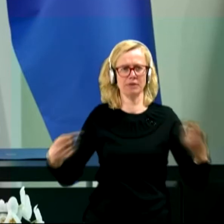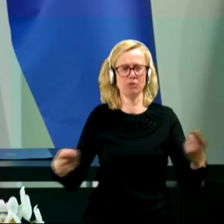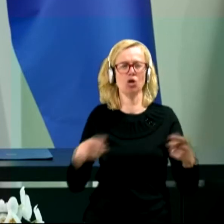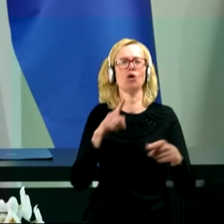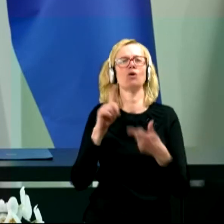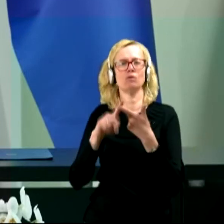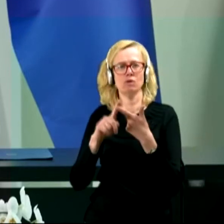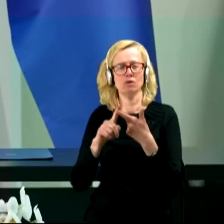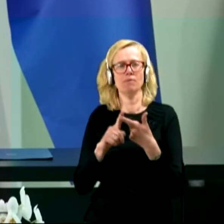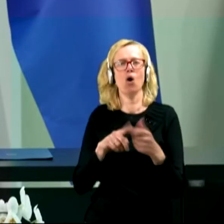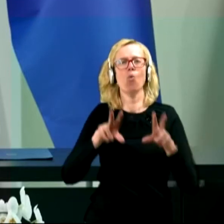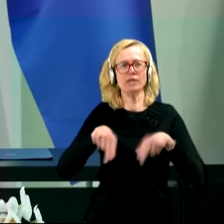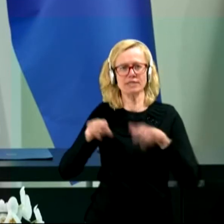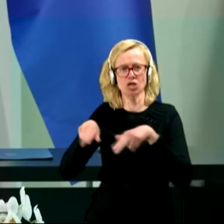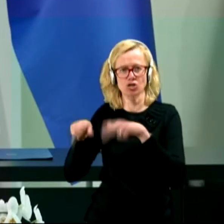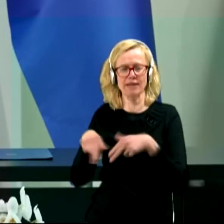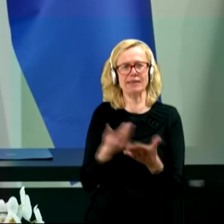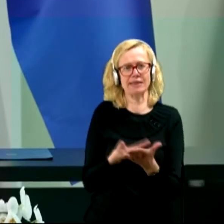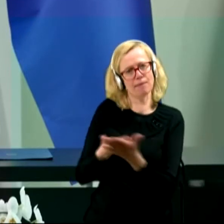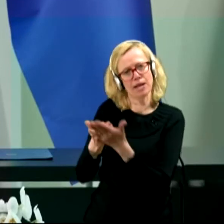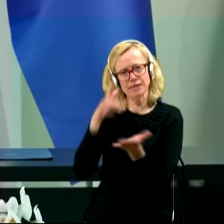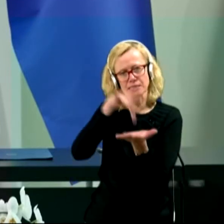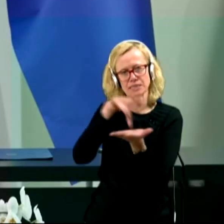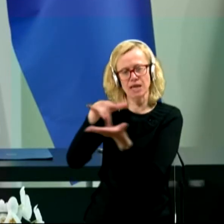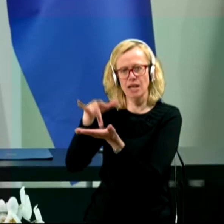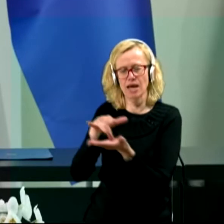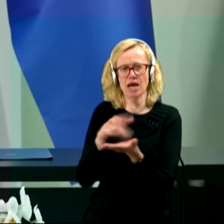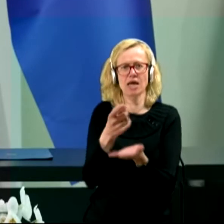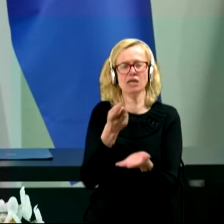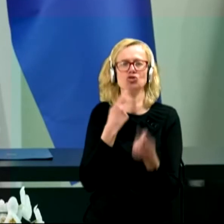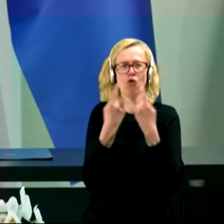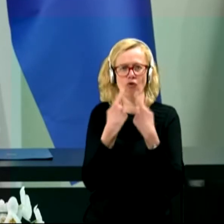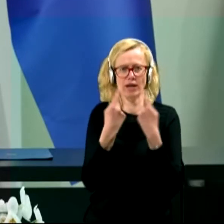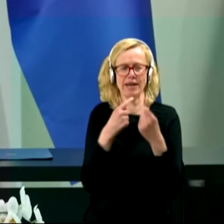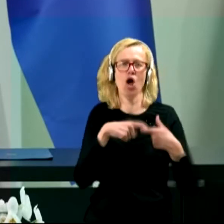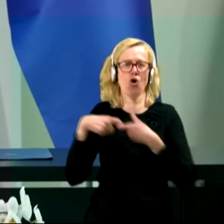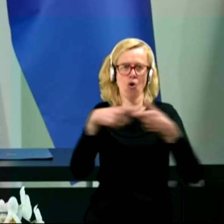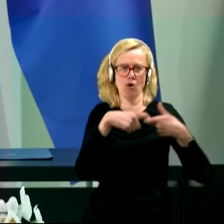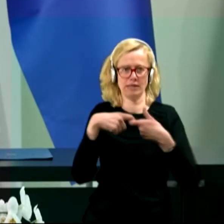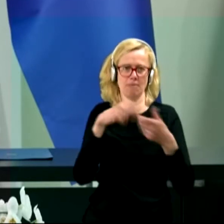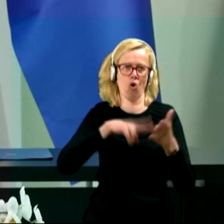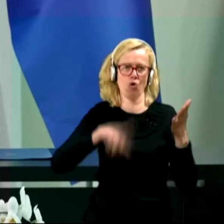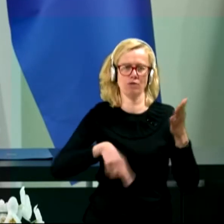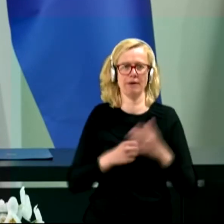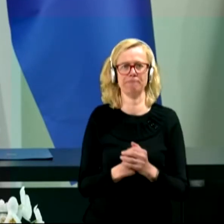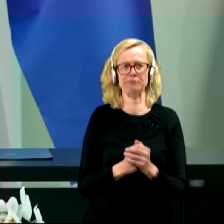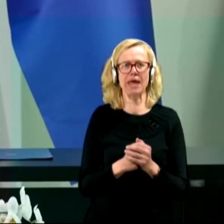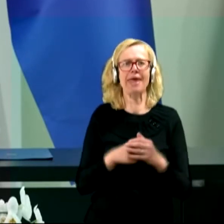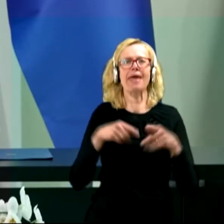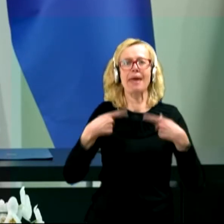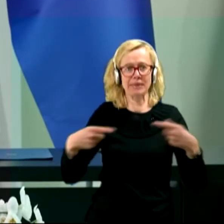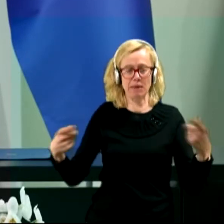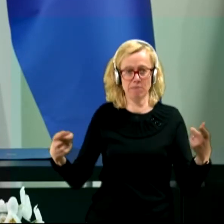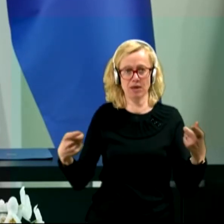temeljne cilje iz dogovorene koalicijske pogodbe. Epidemija je